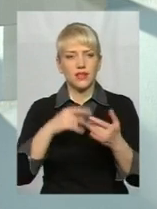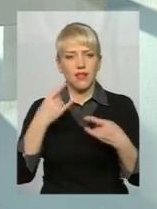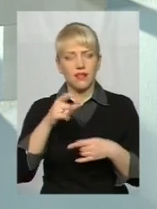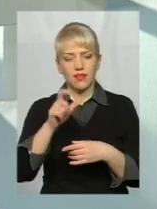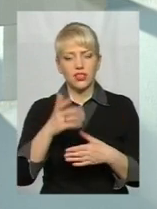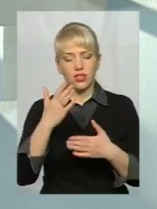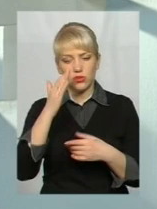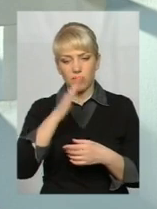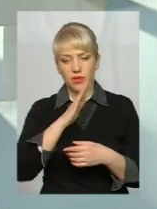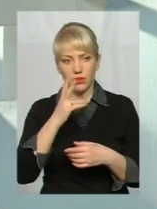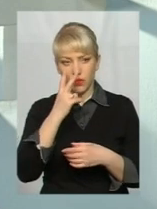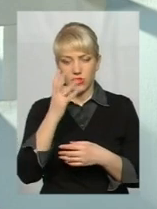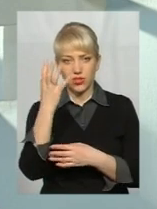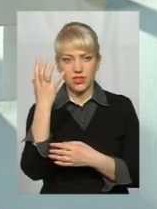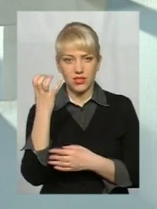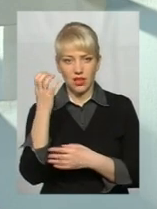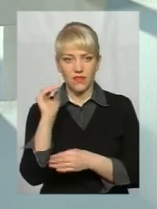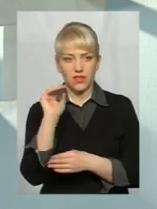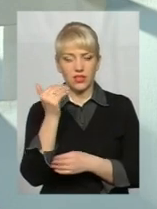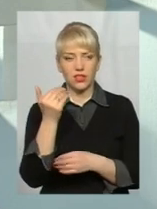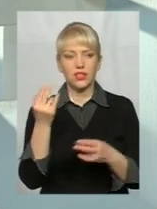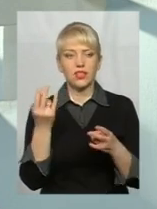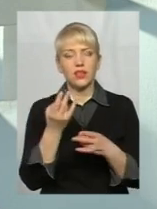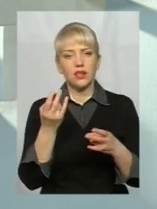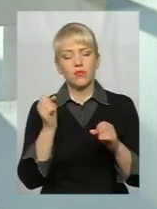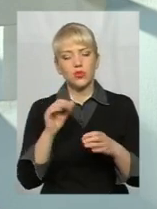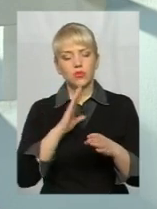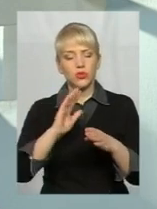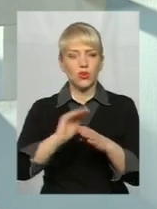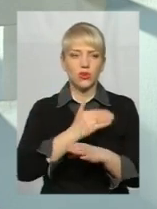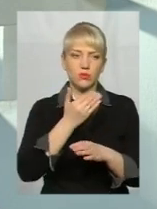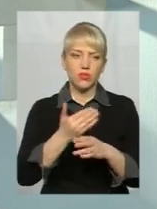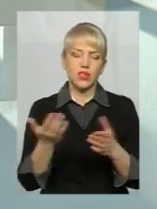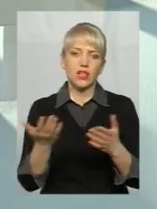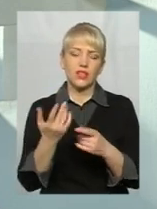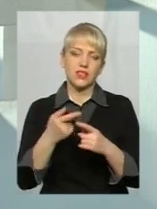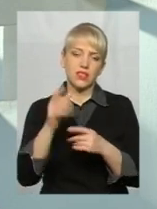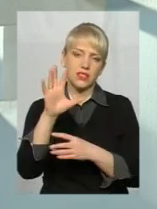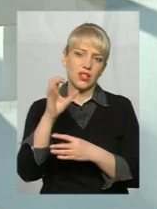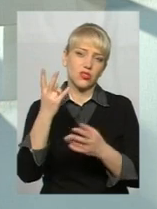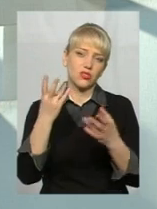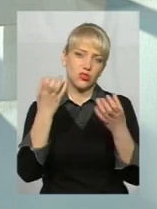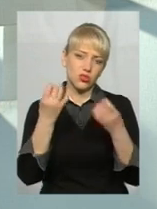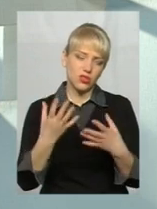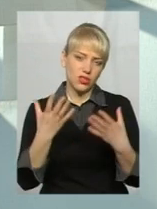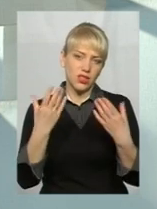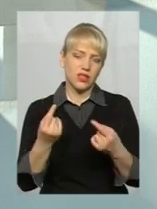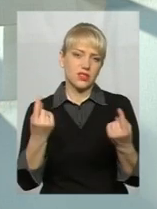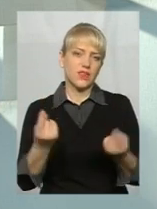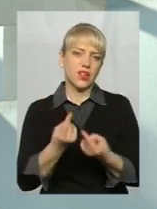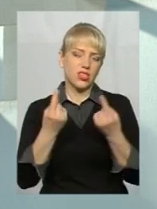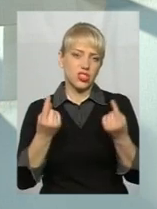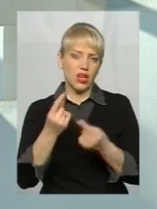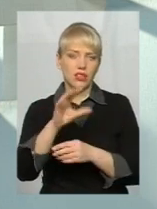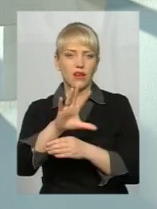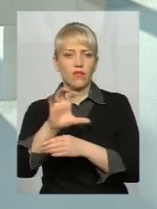батьки бачать селфі дитини, можливо, треба розмежовувати які-то селфі. Якщо це щоденні, звичайні, ненав'язливі,